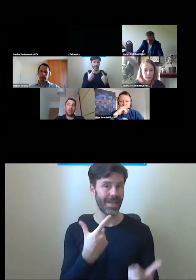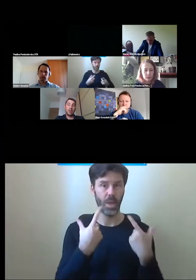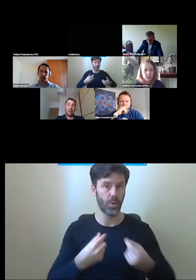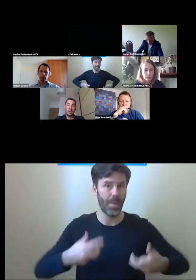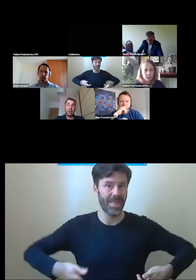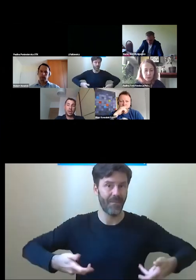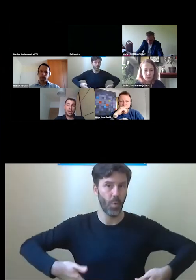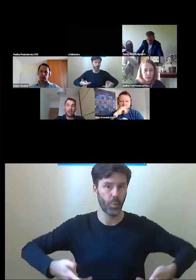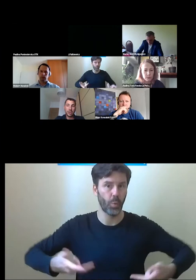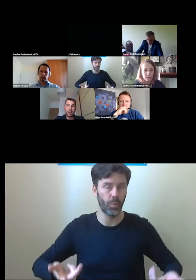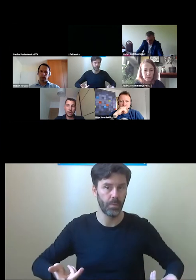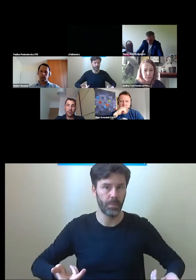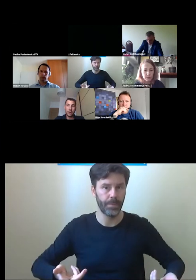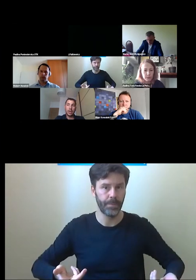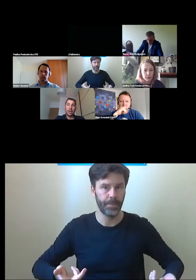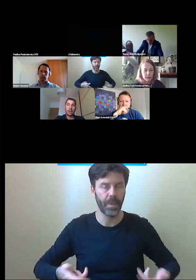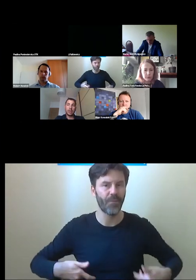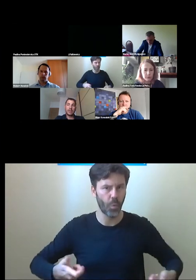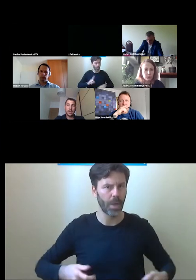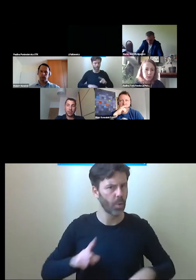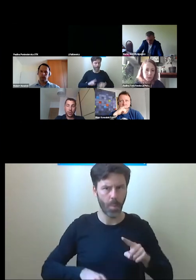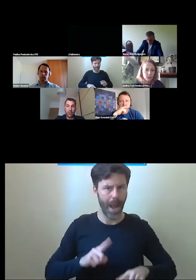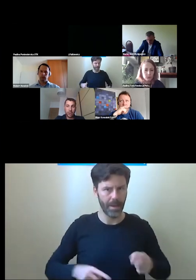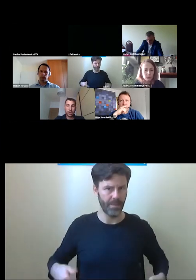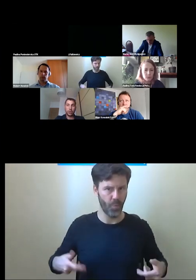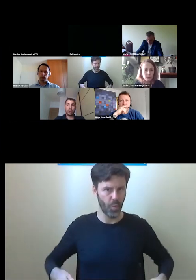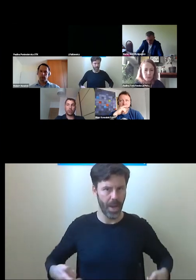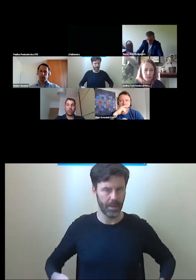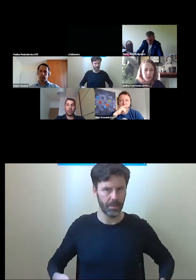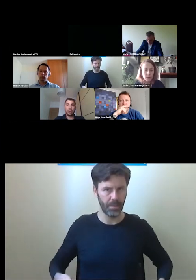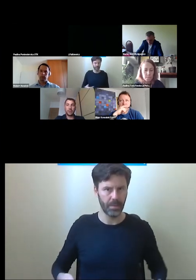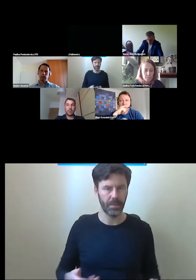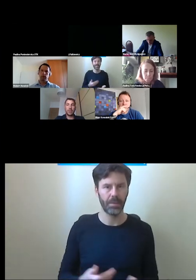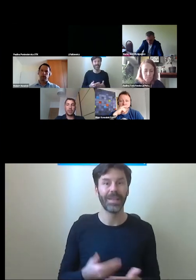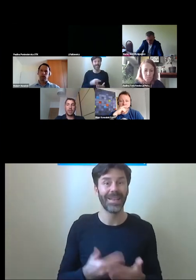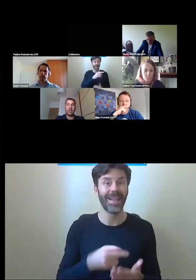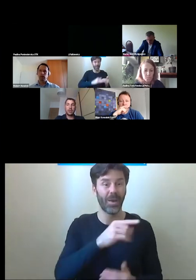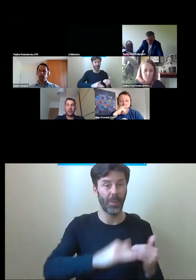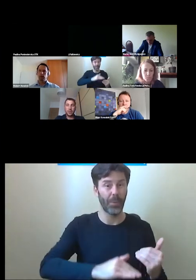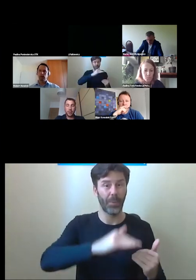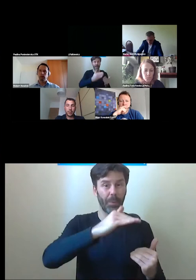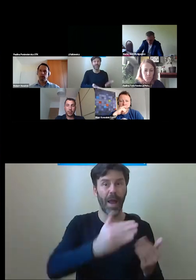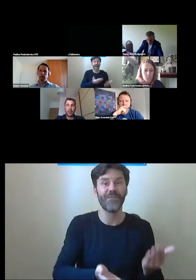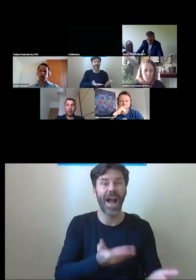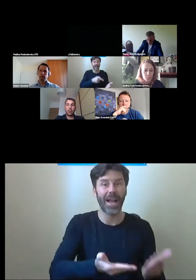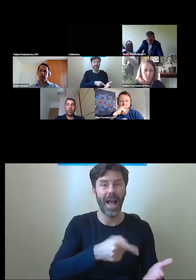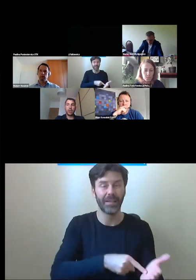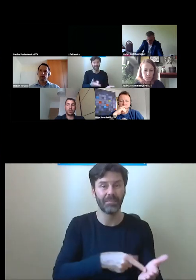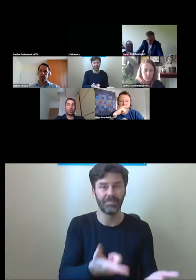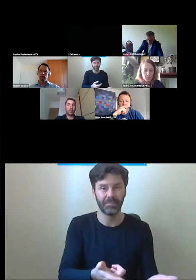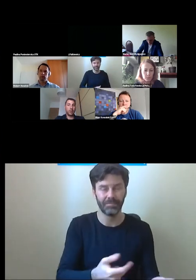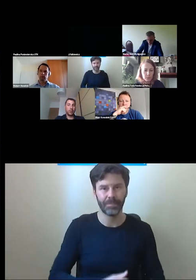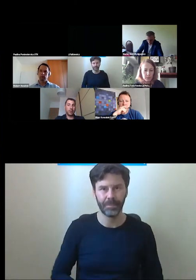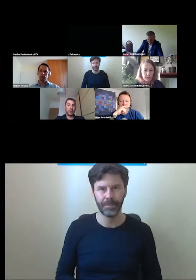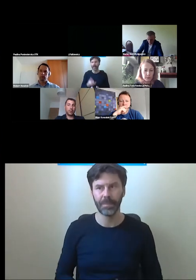ręcznym. Ze względu na ograniczoną nośność tych rozwiązań, nie rozwiązujemy problemu